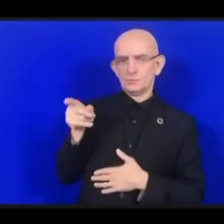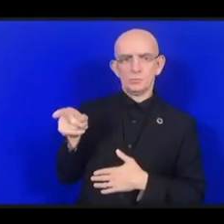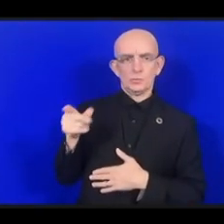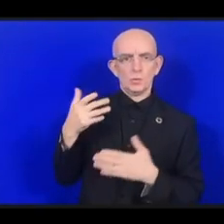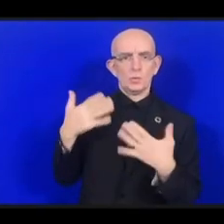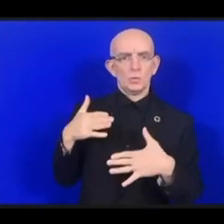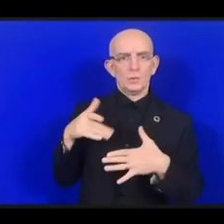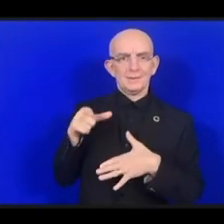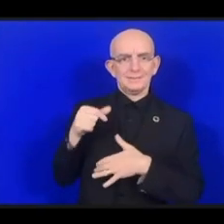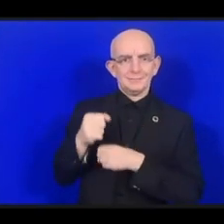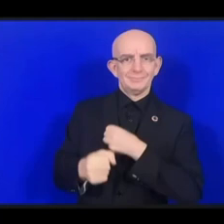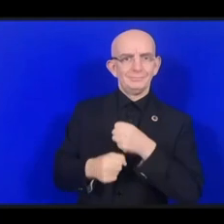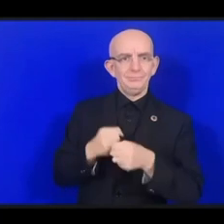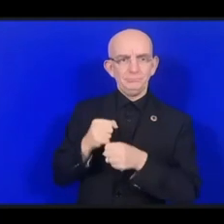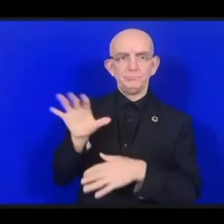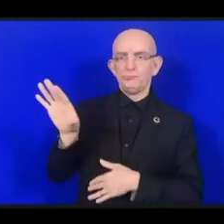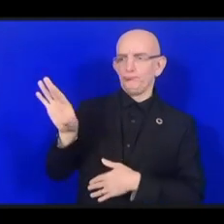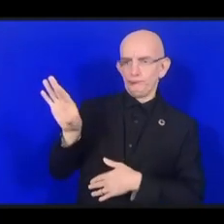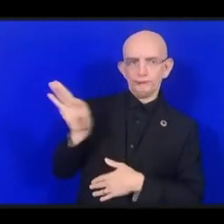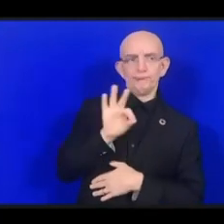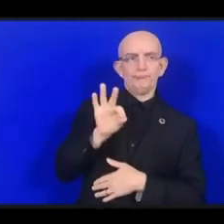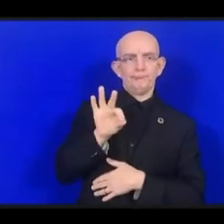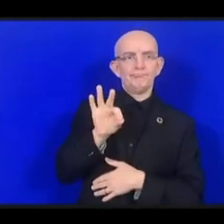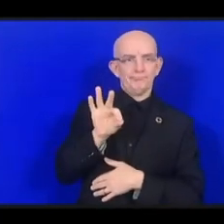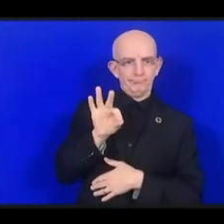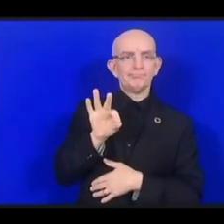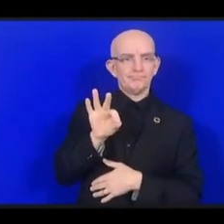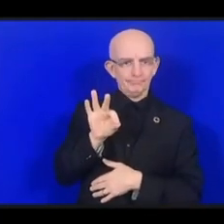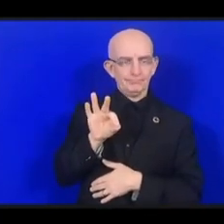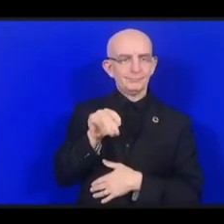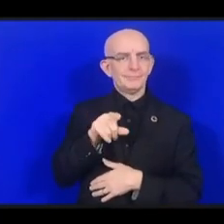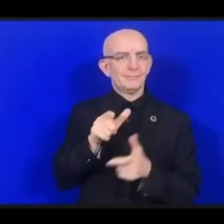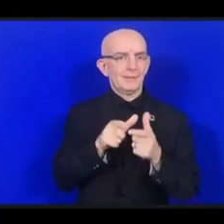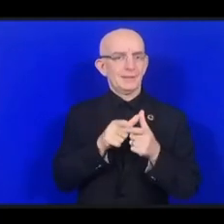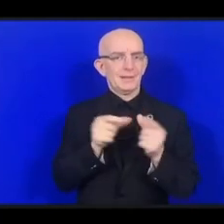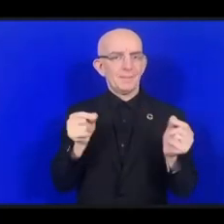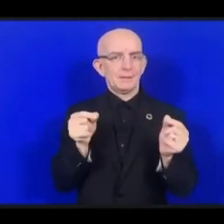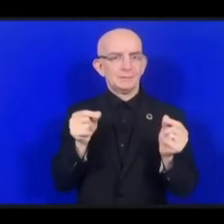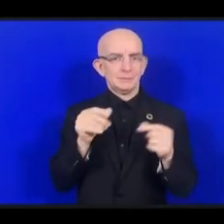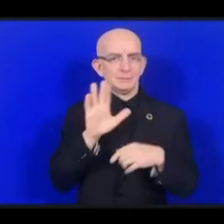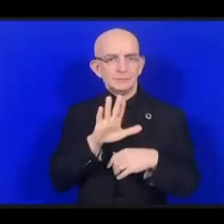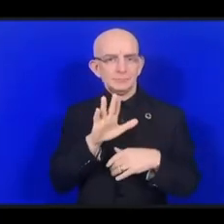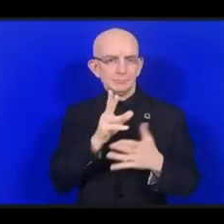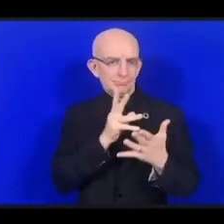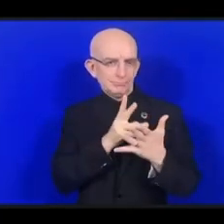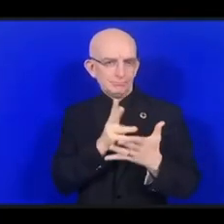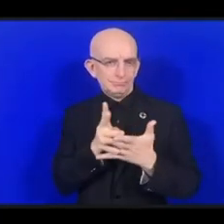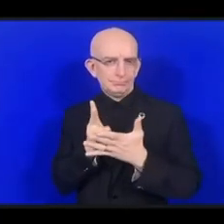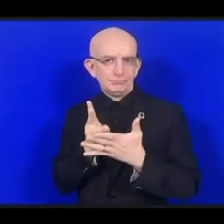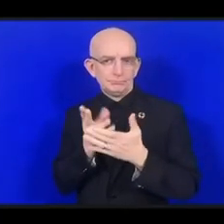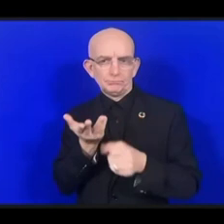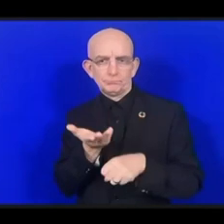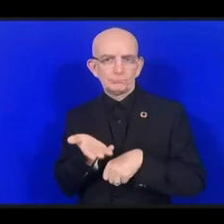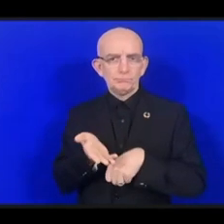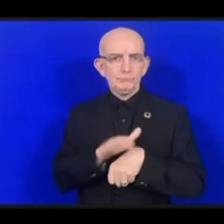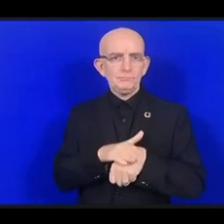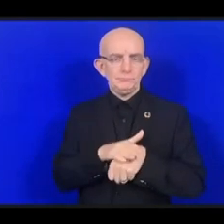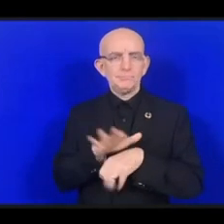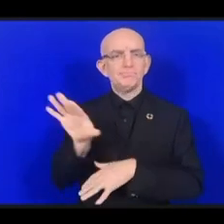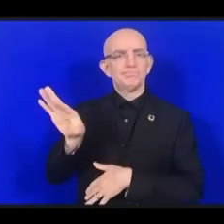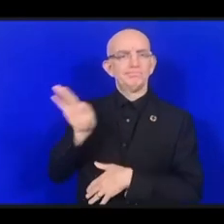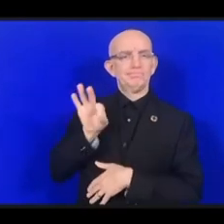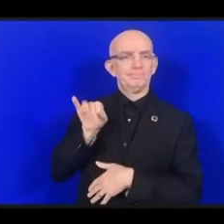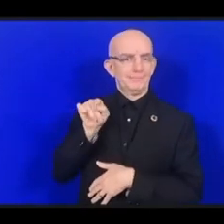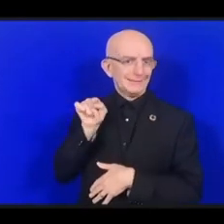организует фонд знания японских иероглифов канджи.